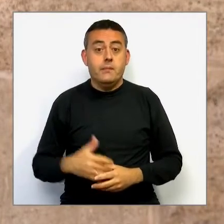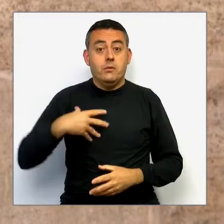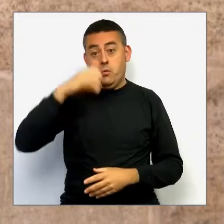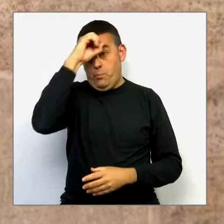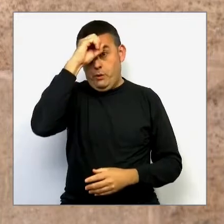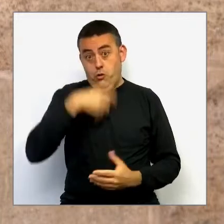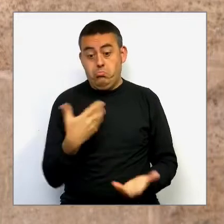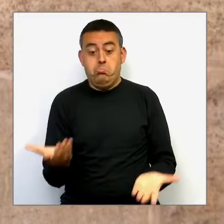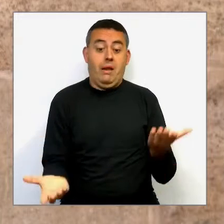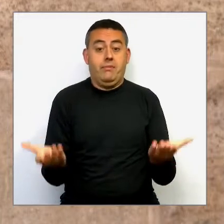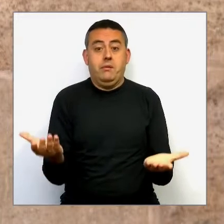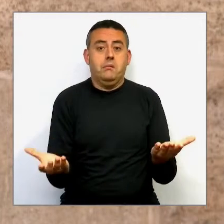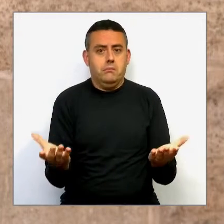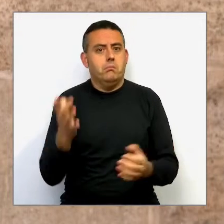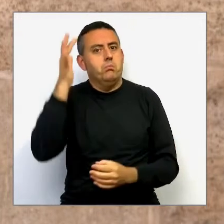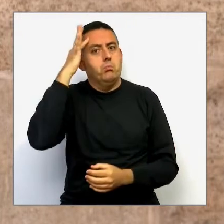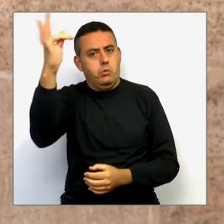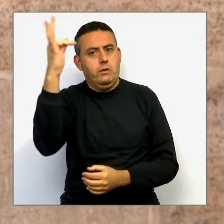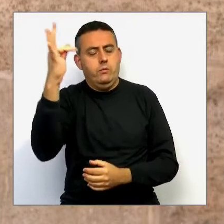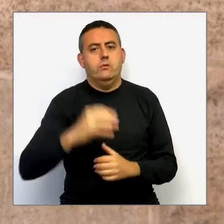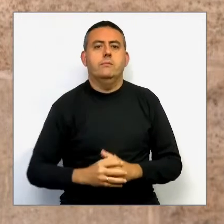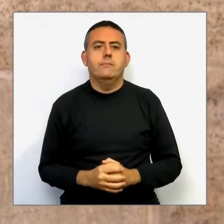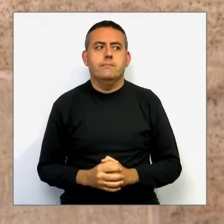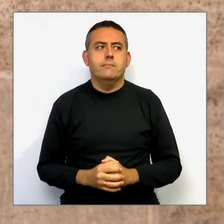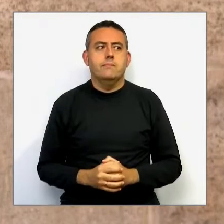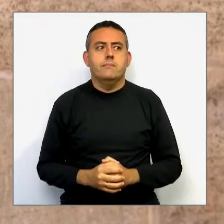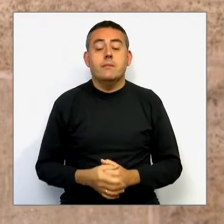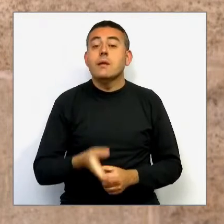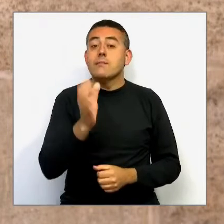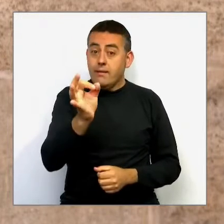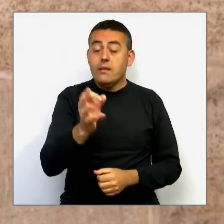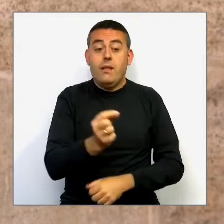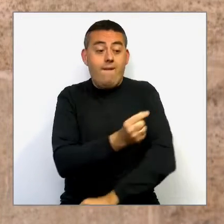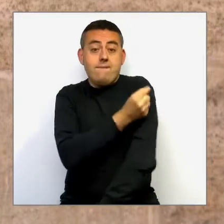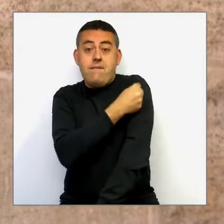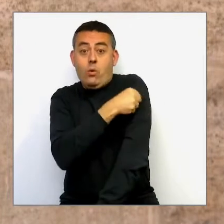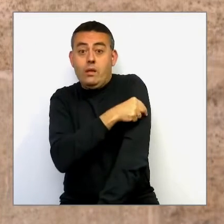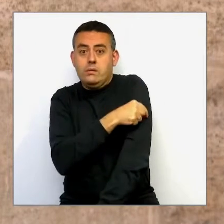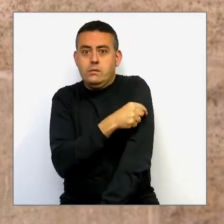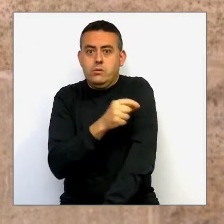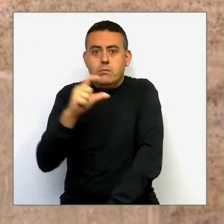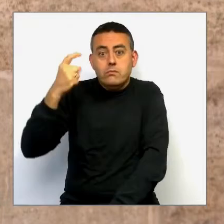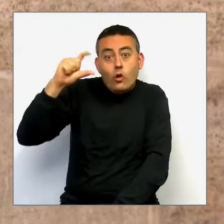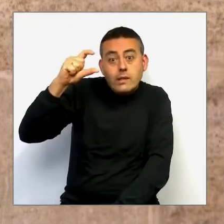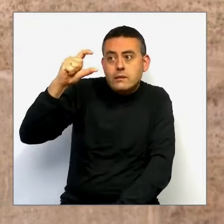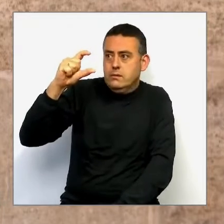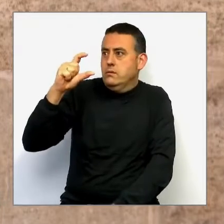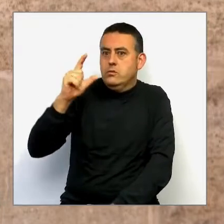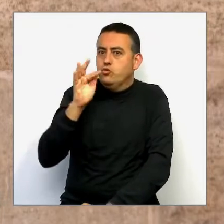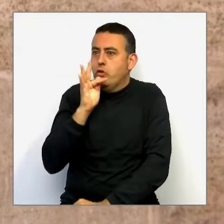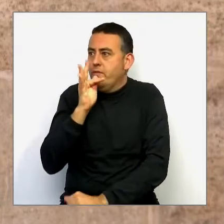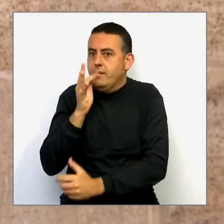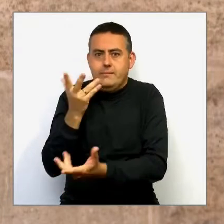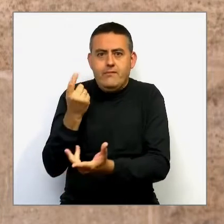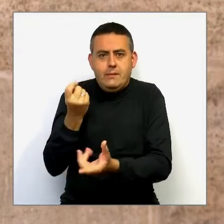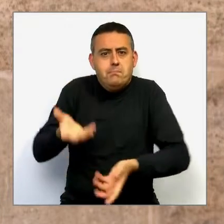dins de la falta de vacunes, de dosis que encara tenim. Està